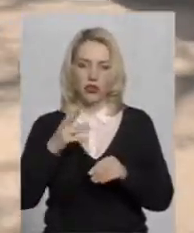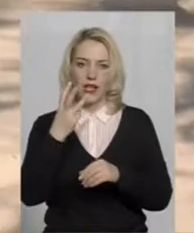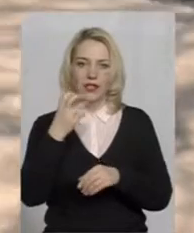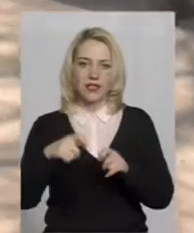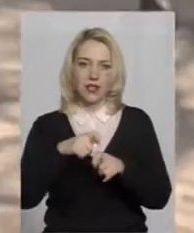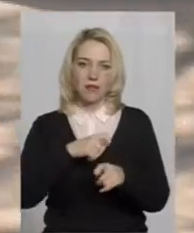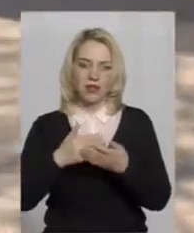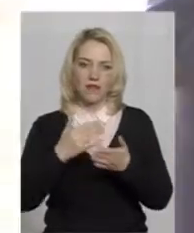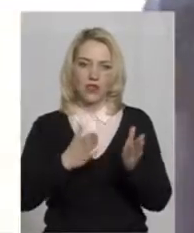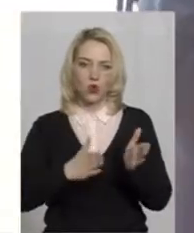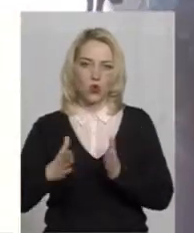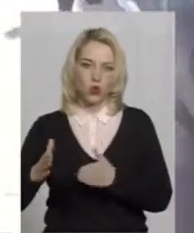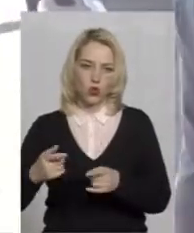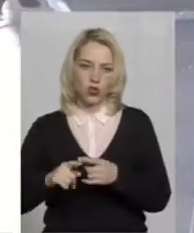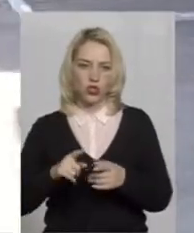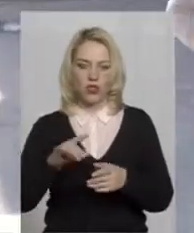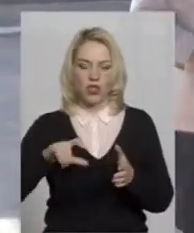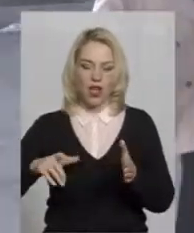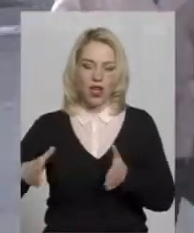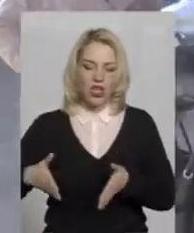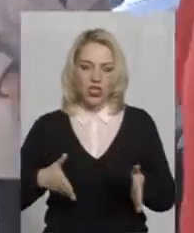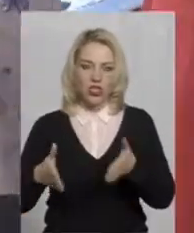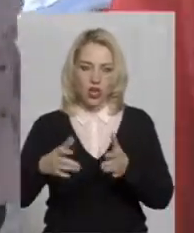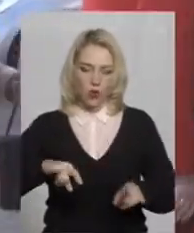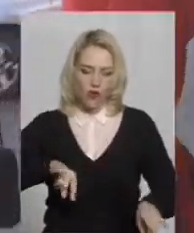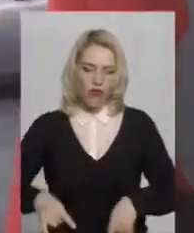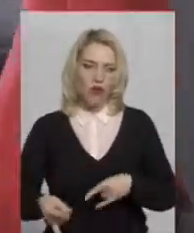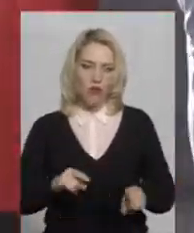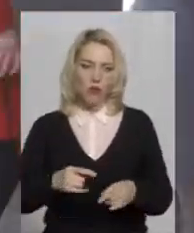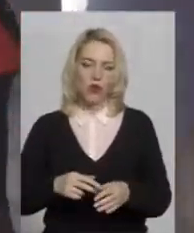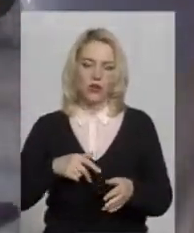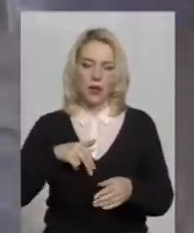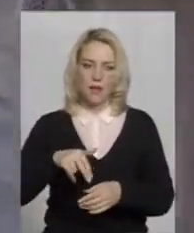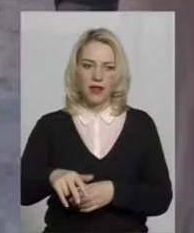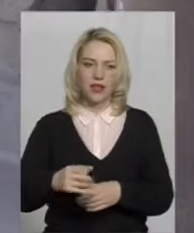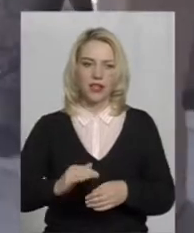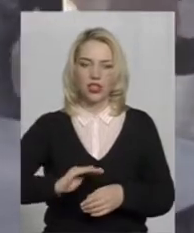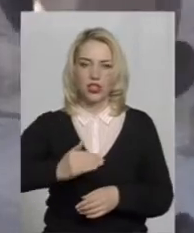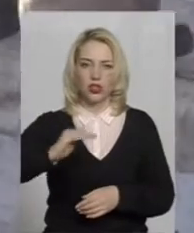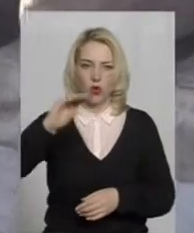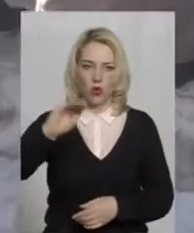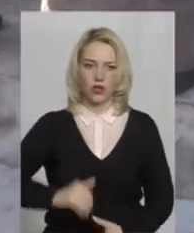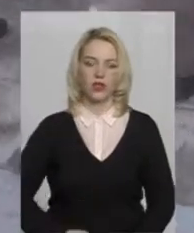гуртожитку. На шляху вибоїний ями на дорозі, перехід автомобільної дороги, сходи та пороги самої дільниці.